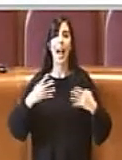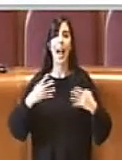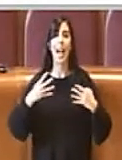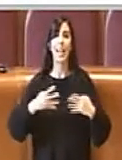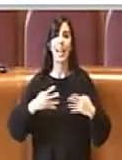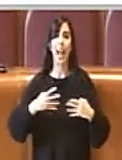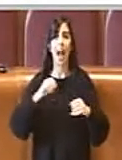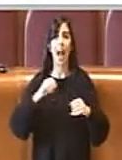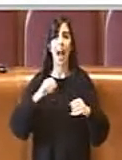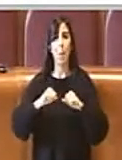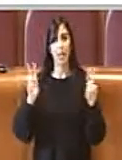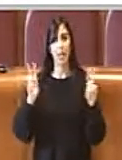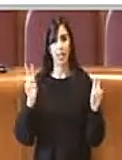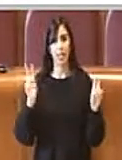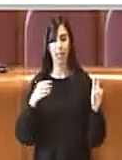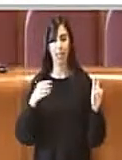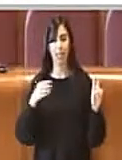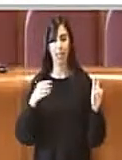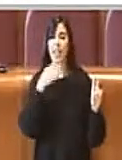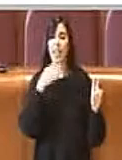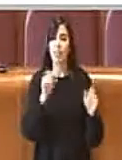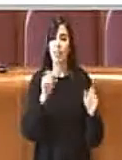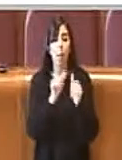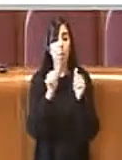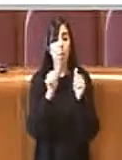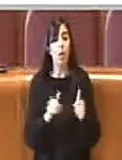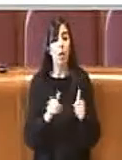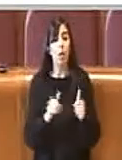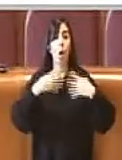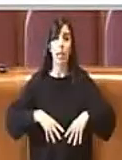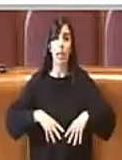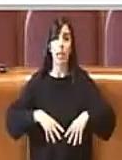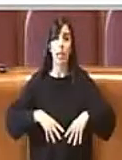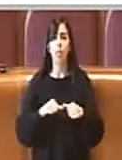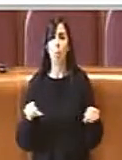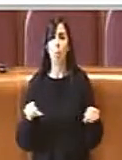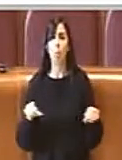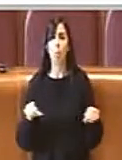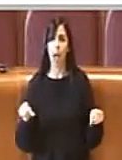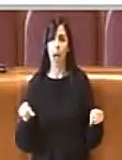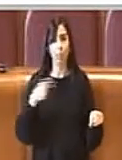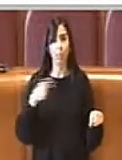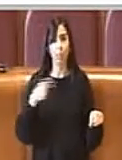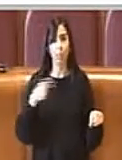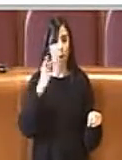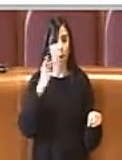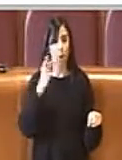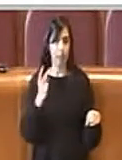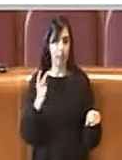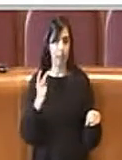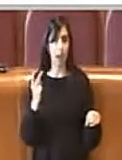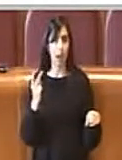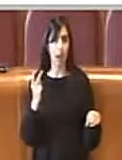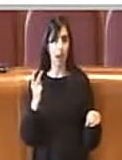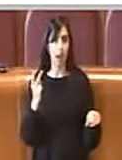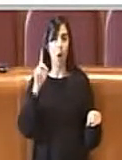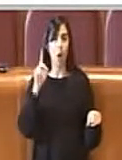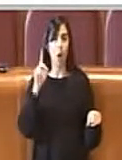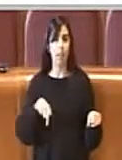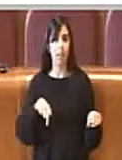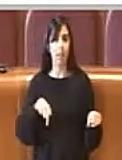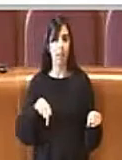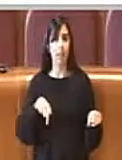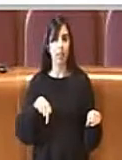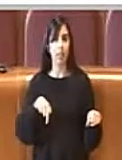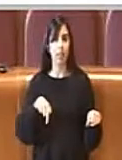un modello organizzativo basato di fatto, e su questo lo vediamo anche all'interno